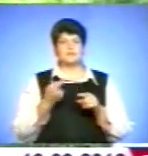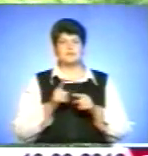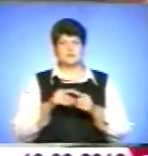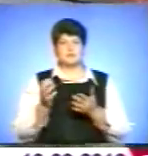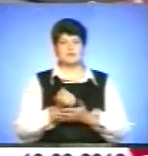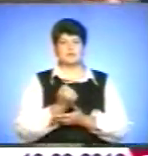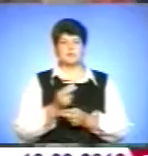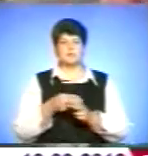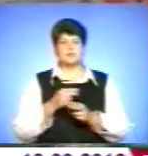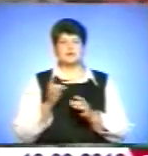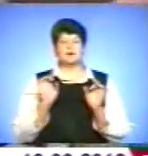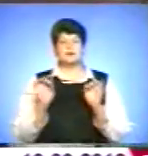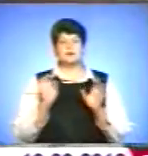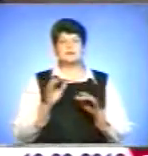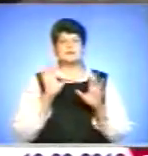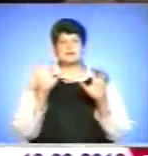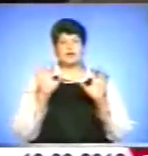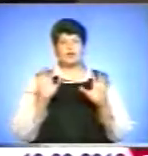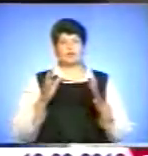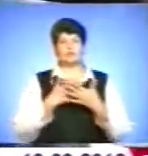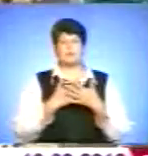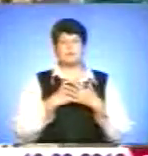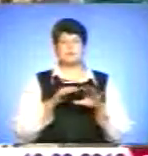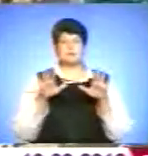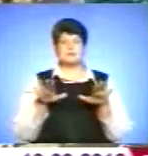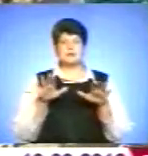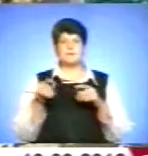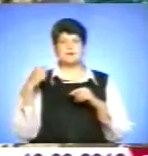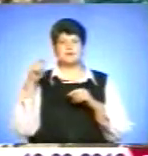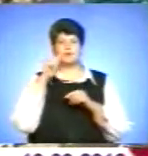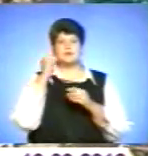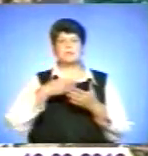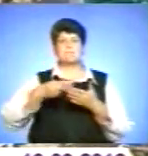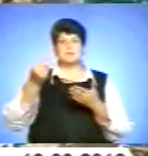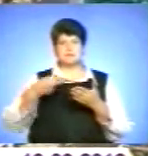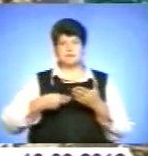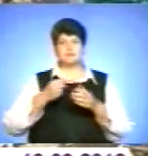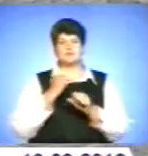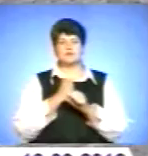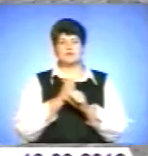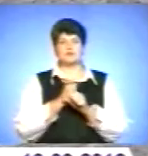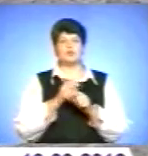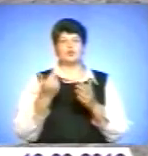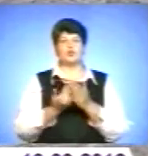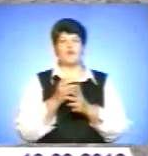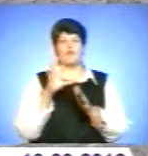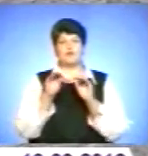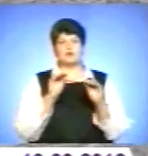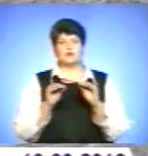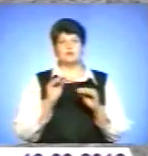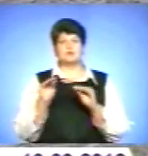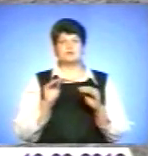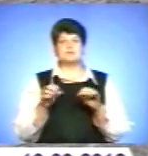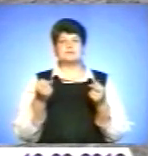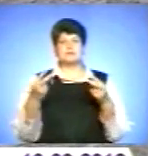потрібно. Закон про заборону чітко-напаління у громадських місцях президент України підписав. Діятимуть нововведення, коли облаштують спеціальні місця для